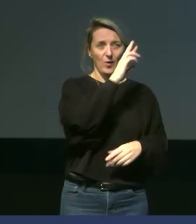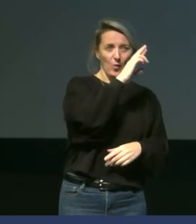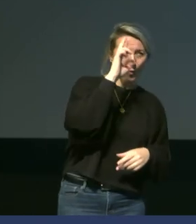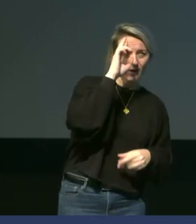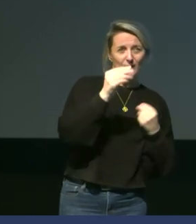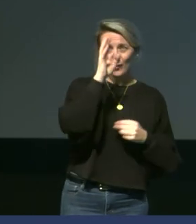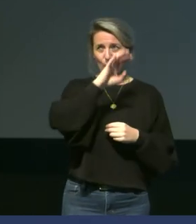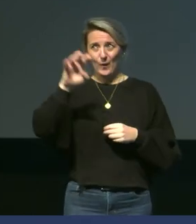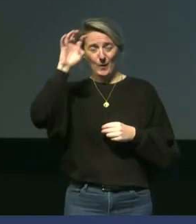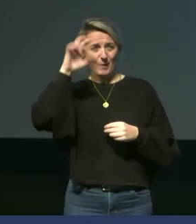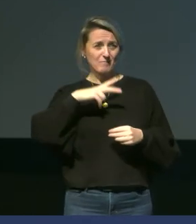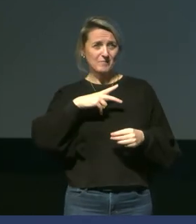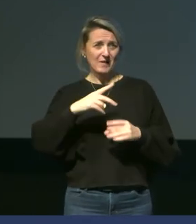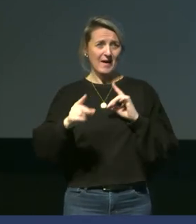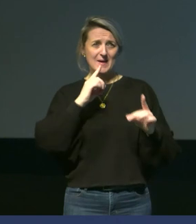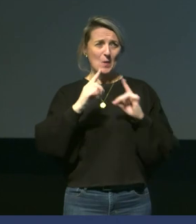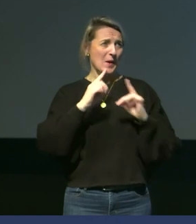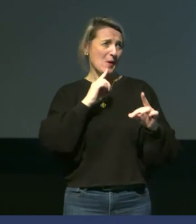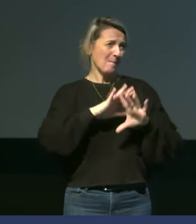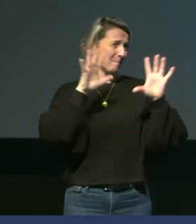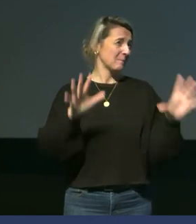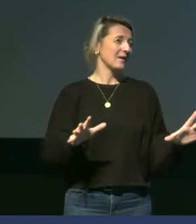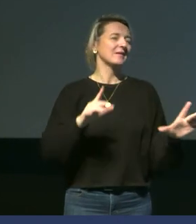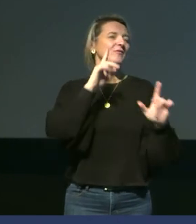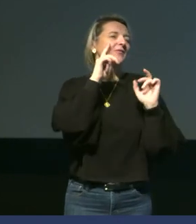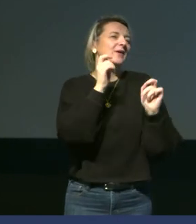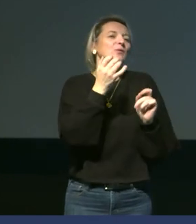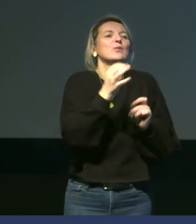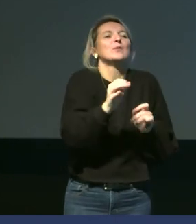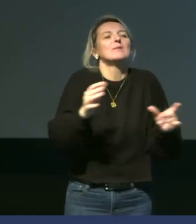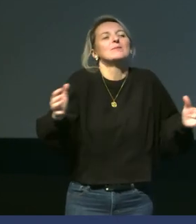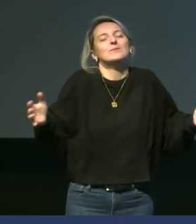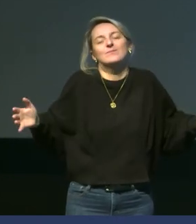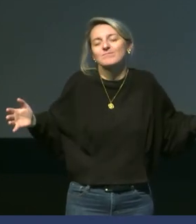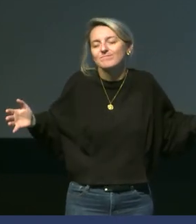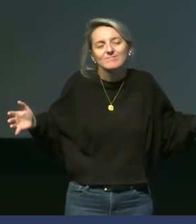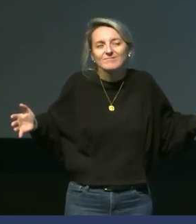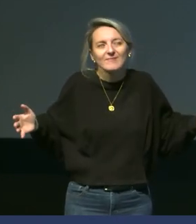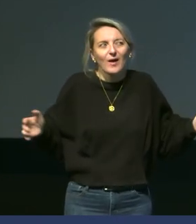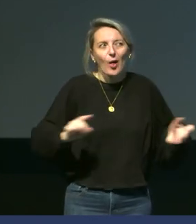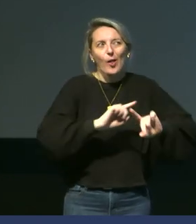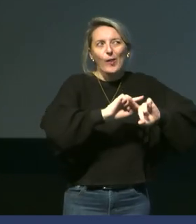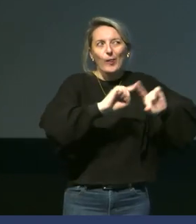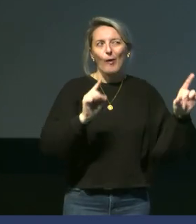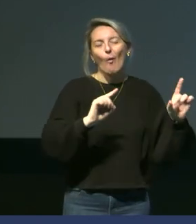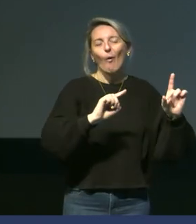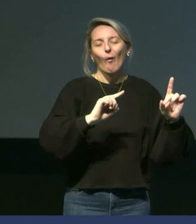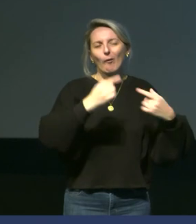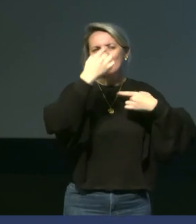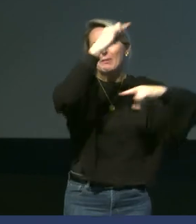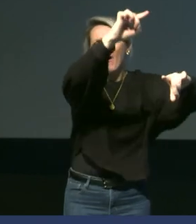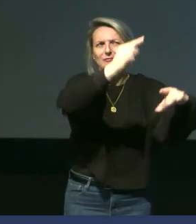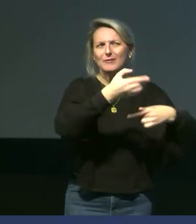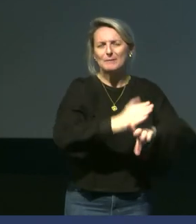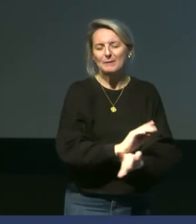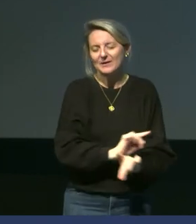manchot empereur. C'est des choses comme ça où il faut être attentif, mais non, pas de petites imprévisions